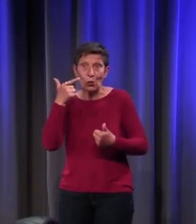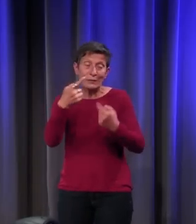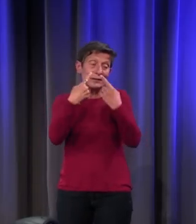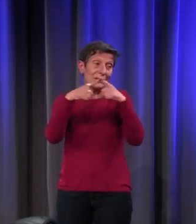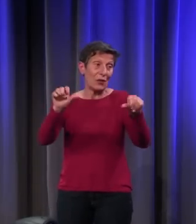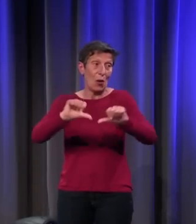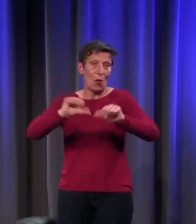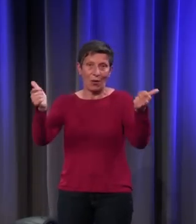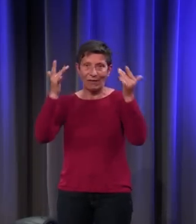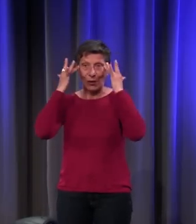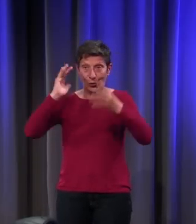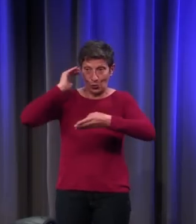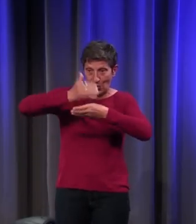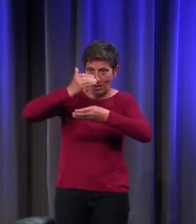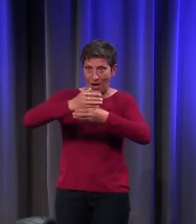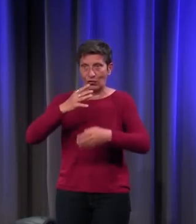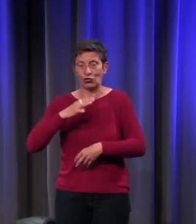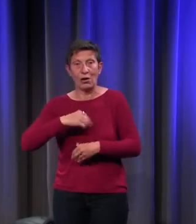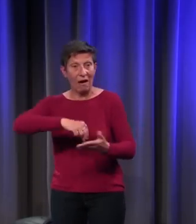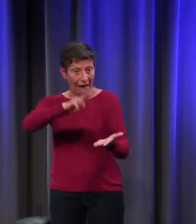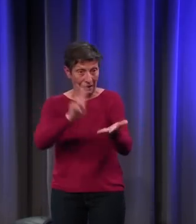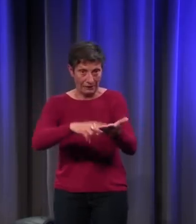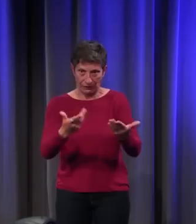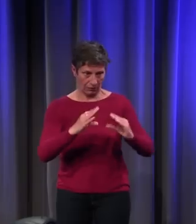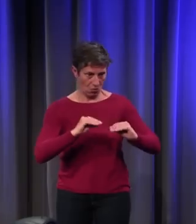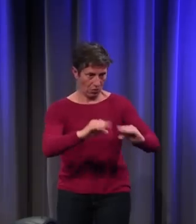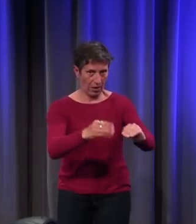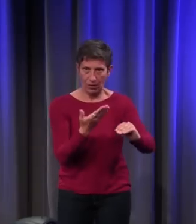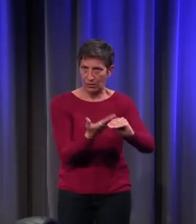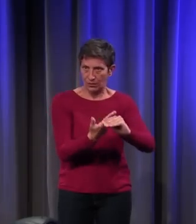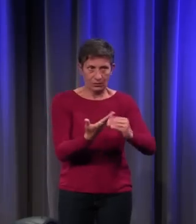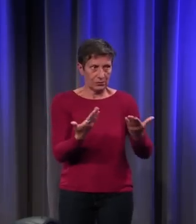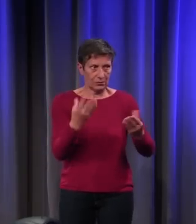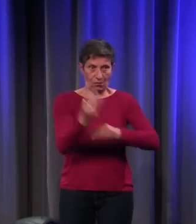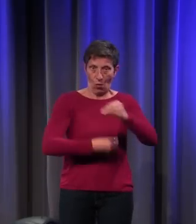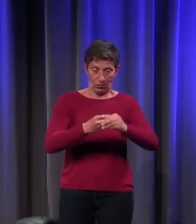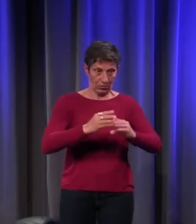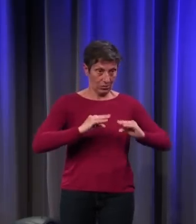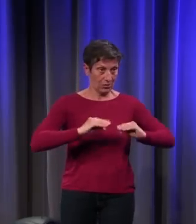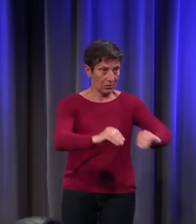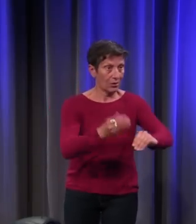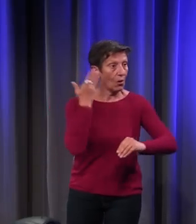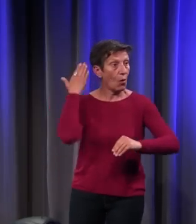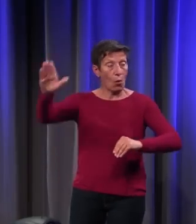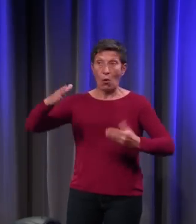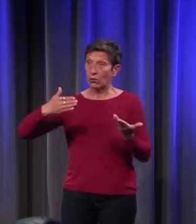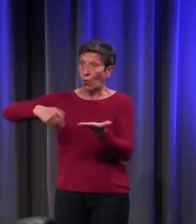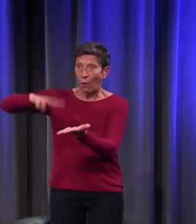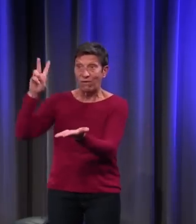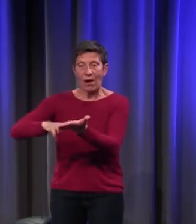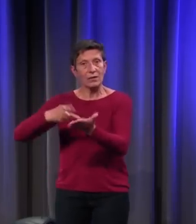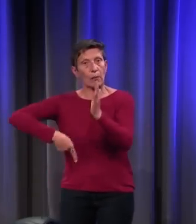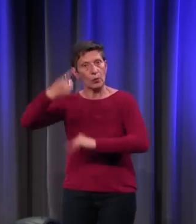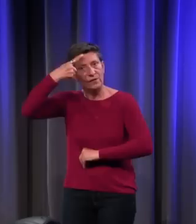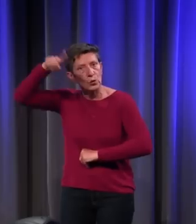médiévale. L'une est physique, la réalité, c'est le monde d'ici-bas. Et l'autre est métaphysique, le vrai, la